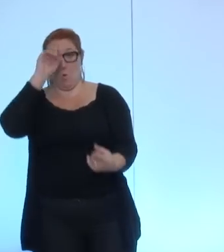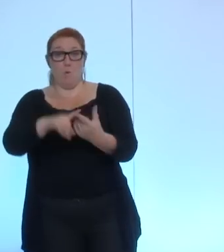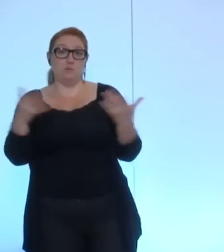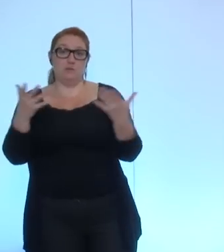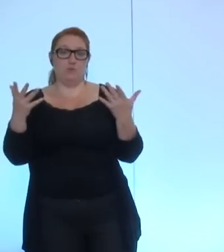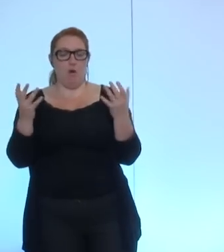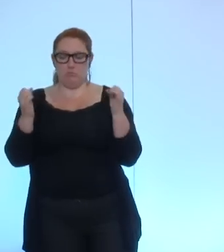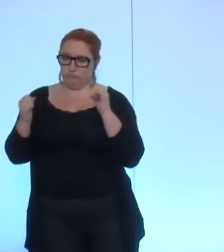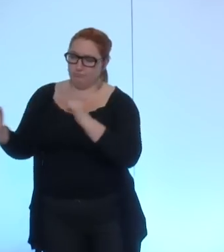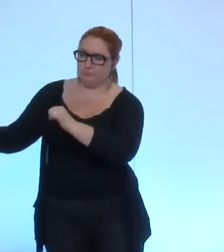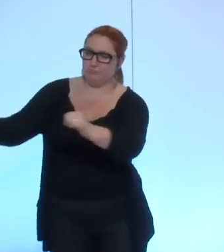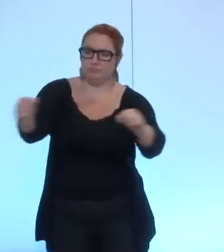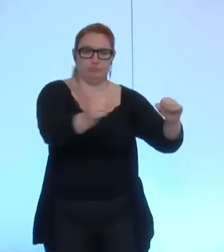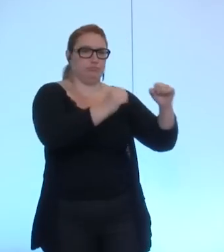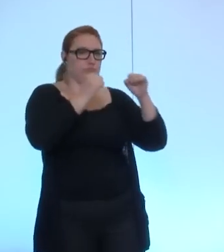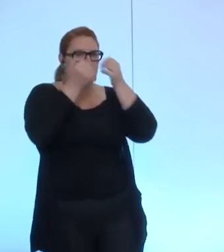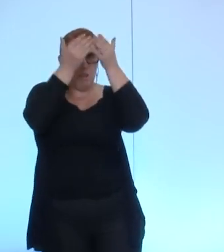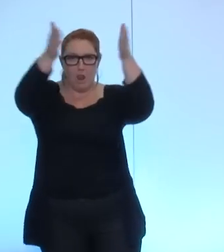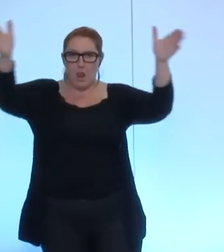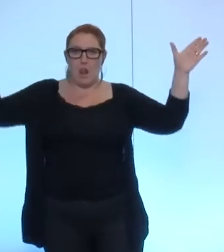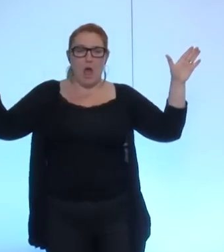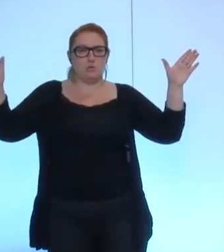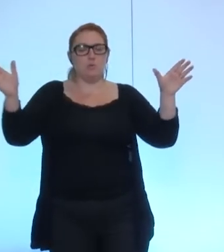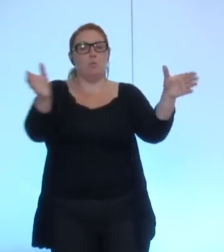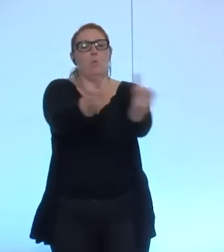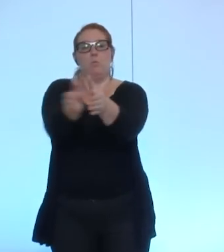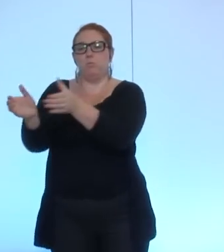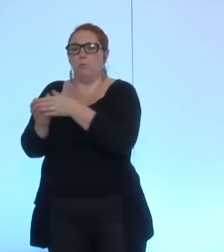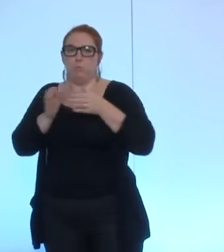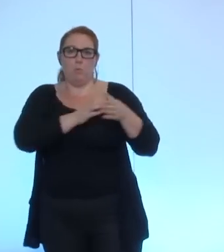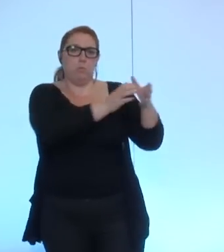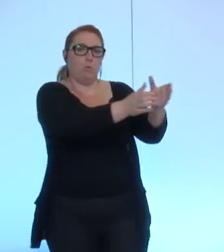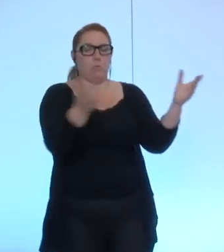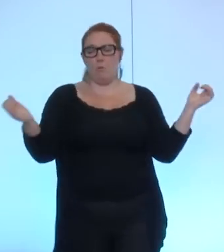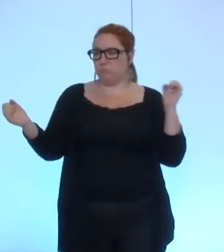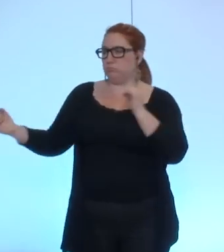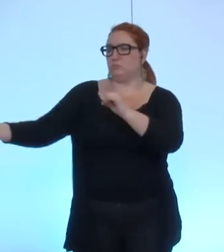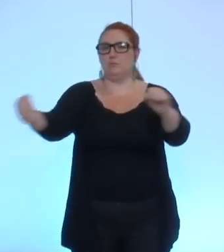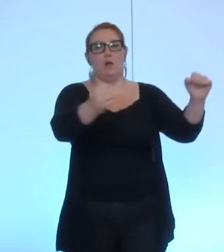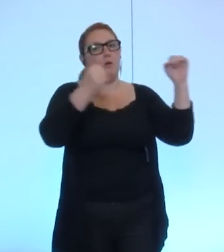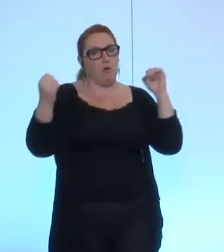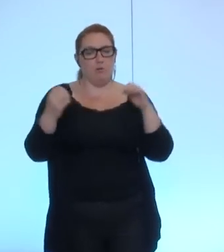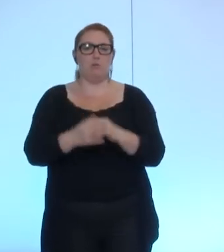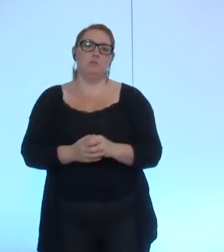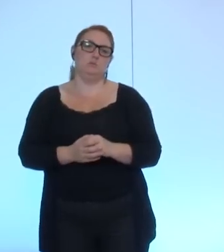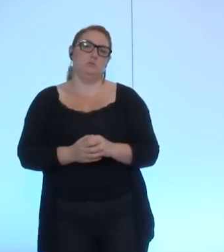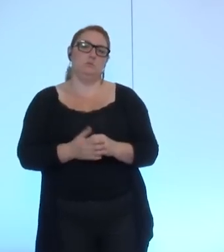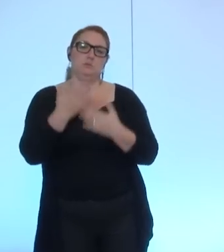garantir un consensus le plus large possible entre les différentes composantes du conseil municipal je vous remercie